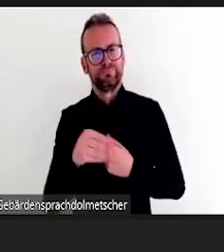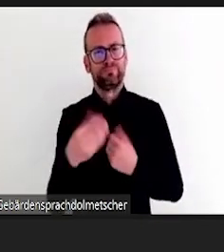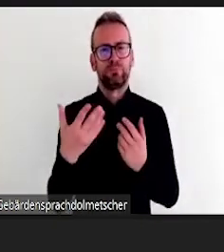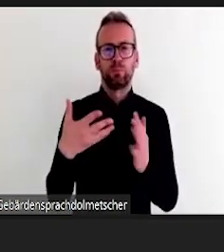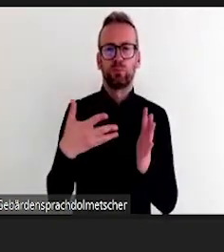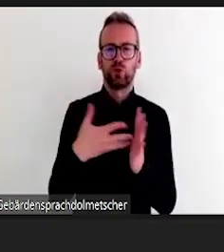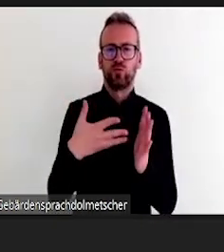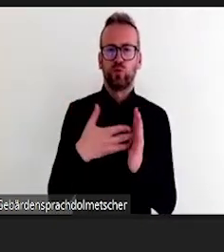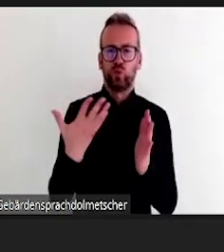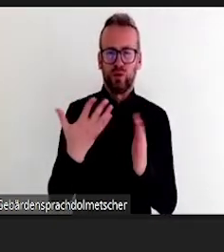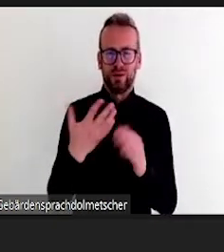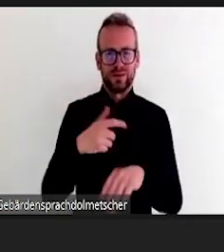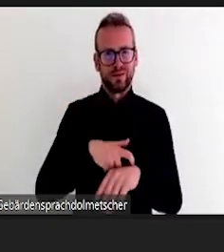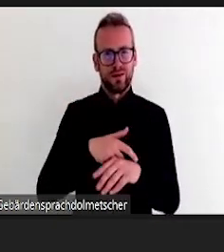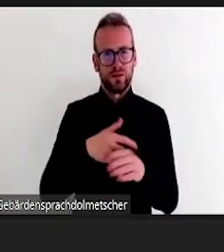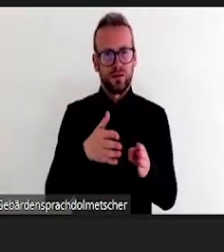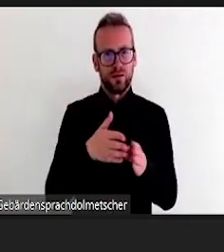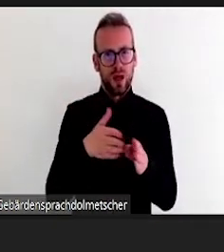kann.